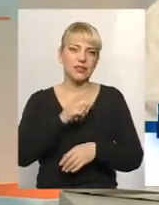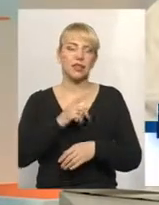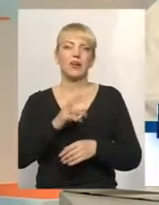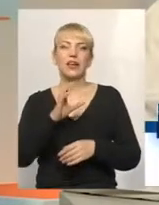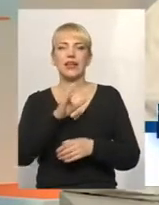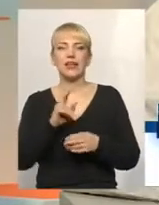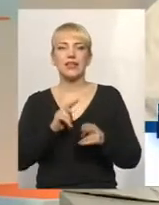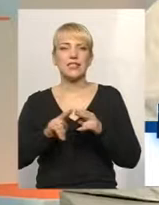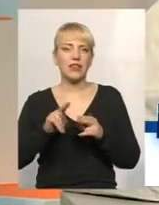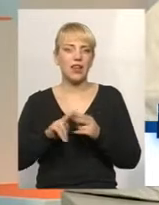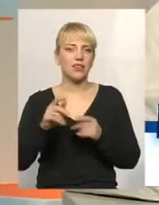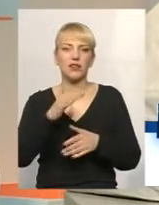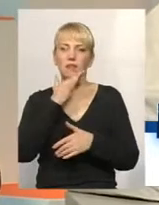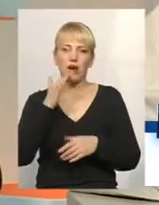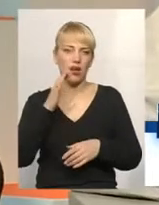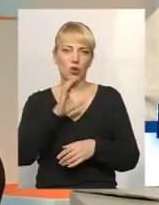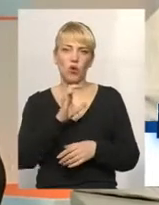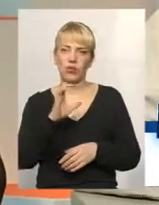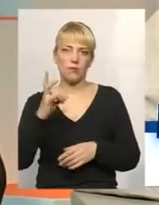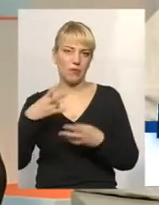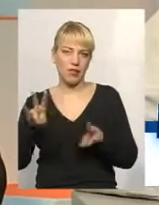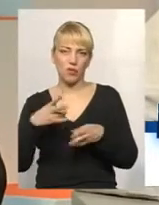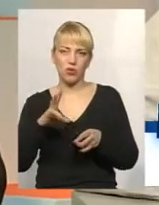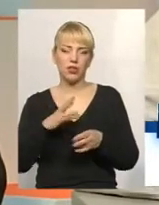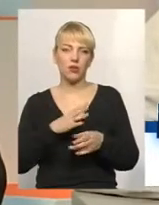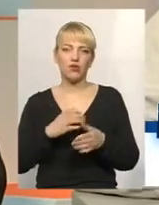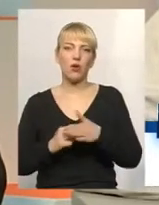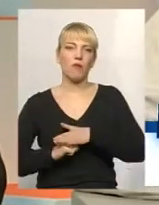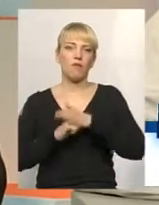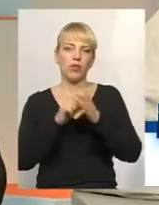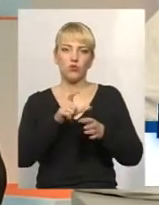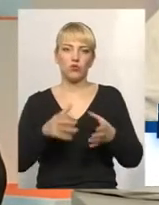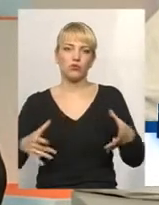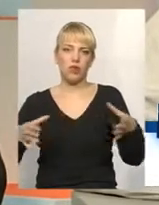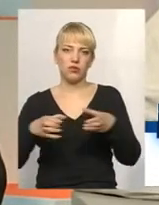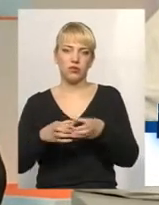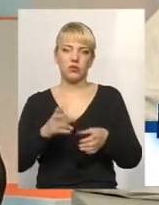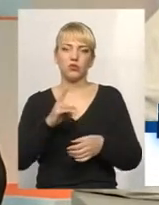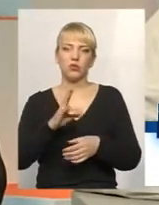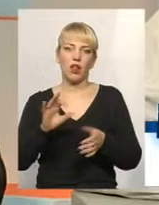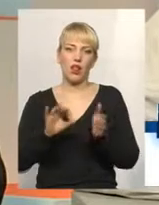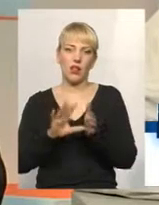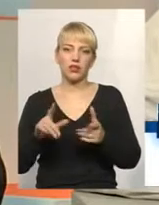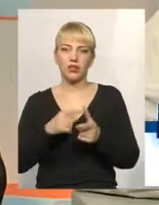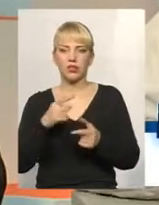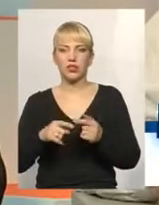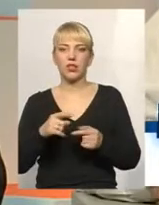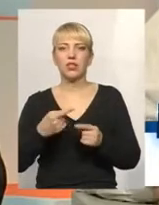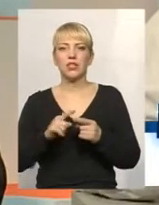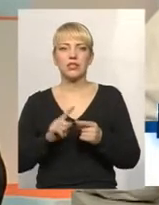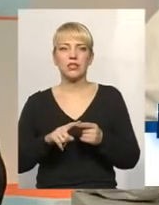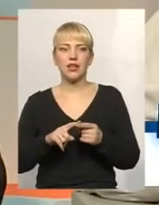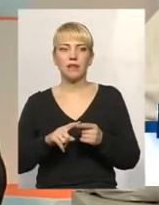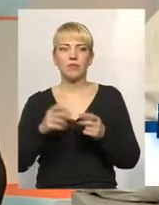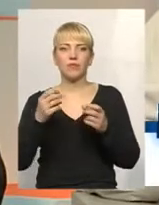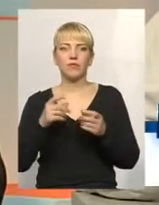ОСББ насправді не потрібно отримувати велику базу електриків чи сантехніків. Тому що, ну, це накладні,